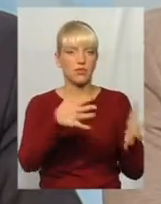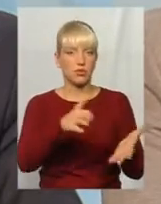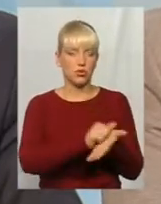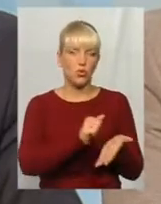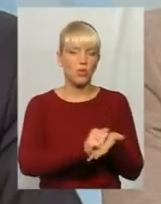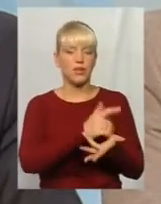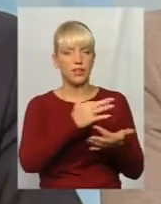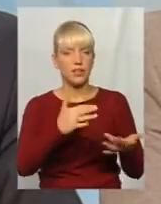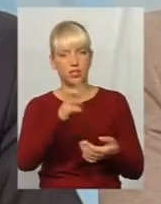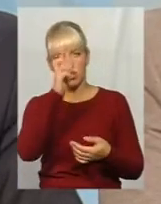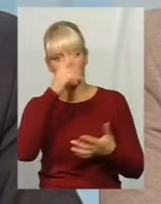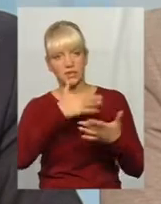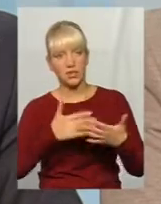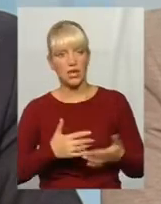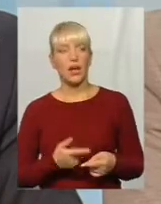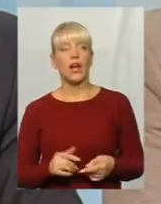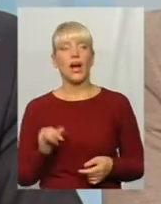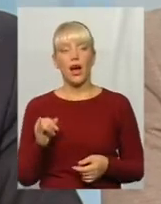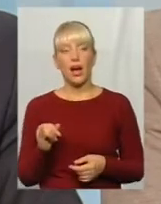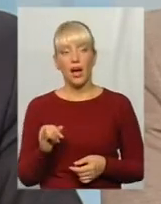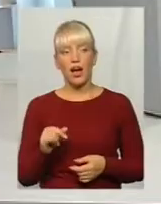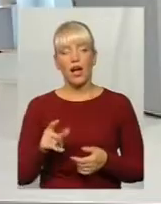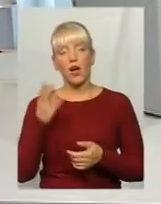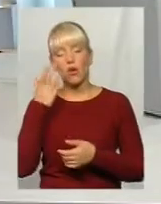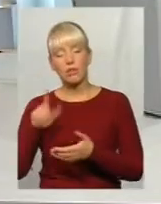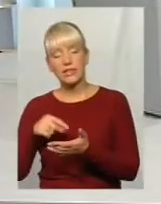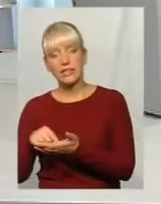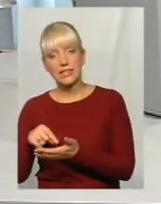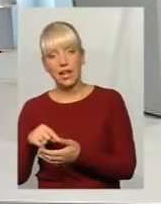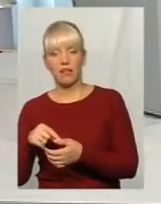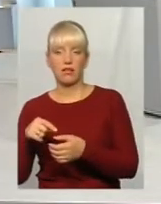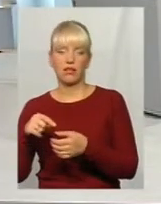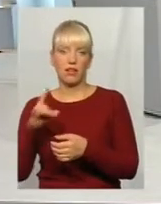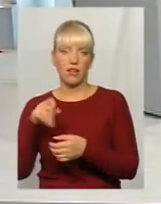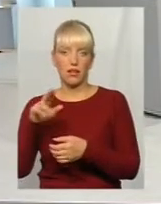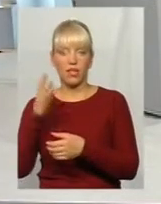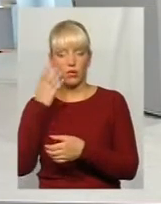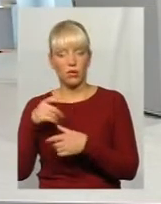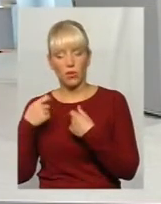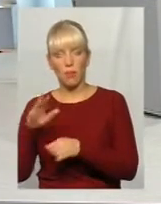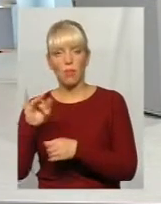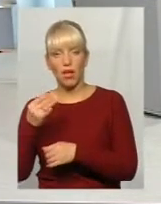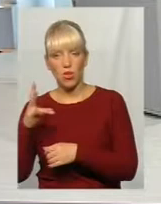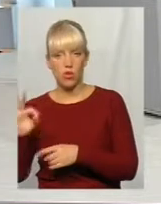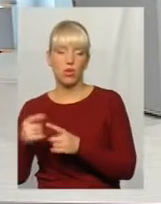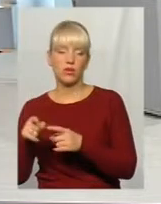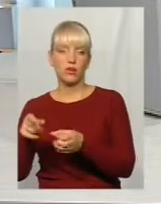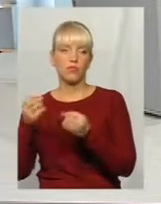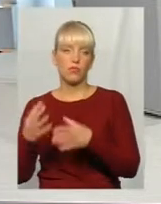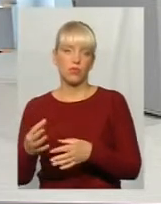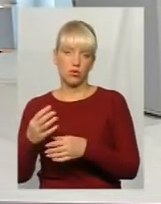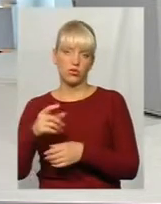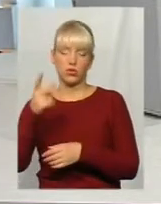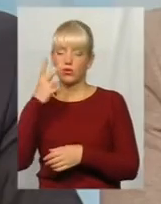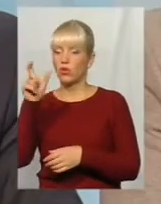держава чи міська рада продає комунальне майно. Тобто, запропонував цінути її просто фізичною, юридичною особою,